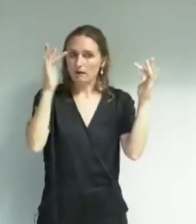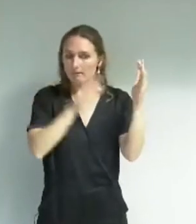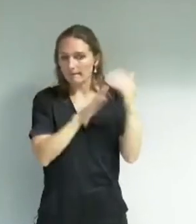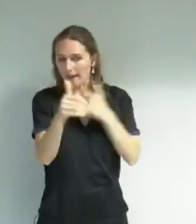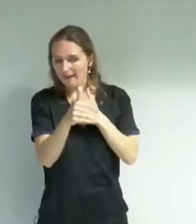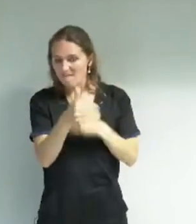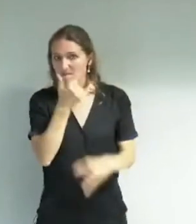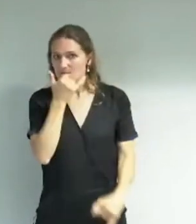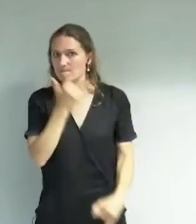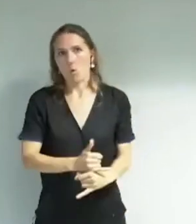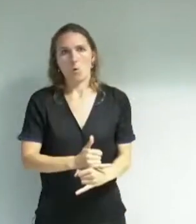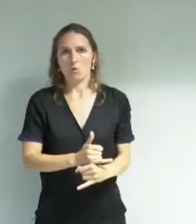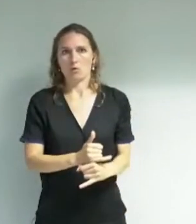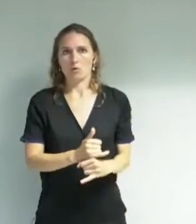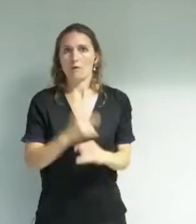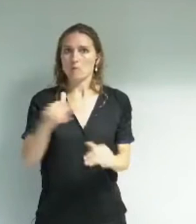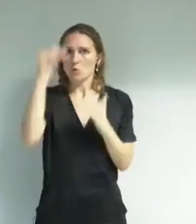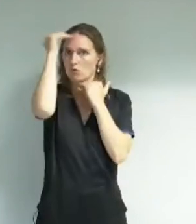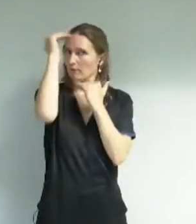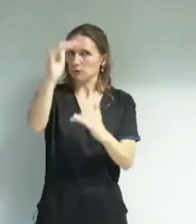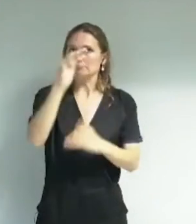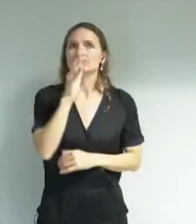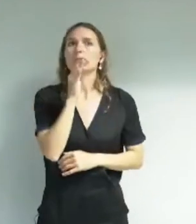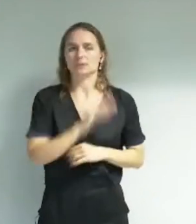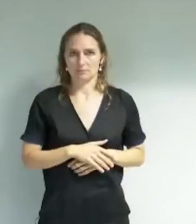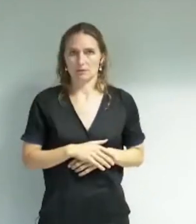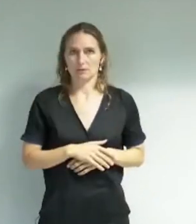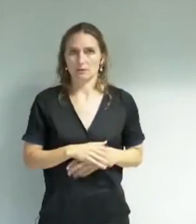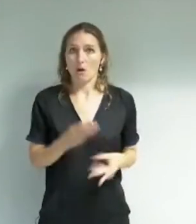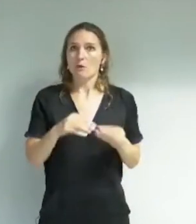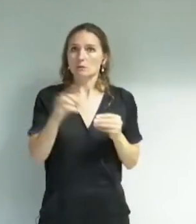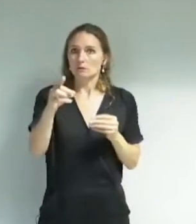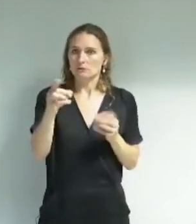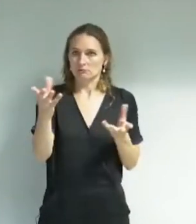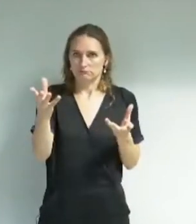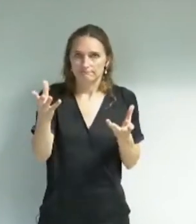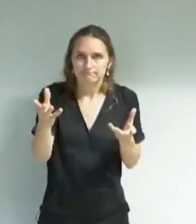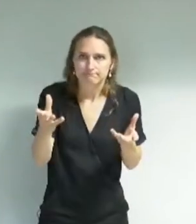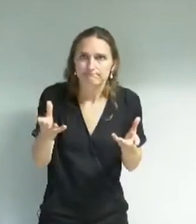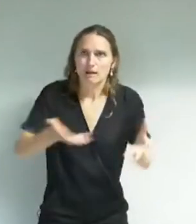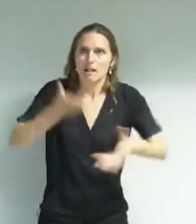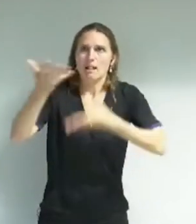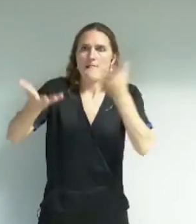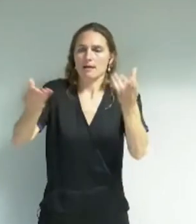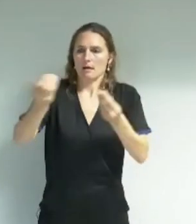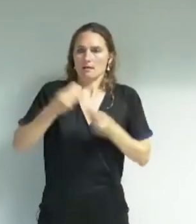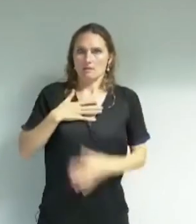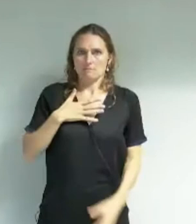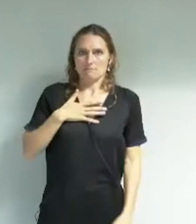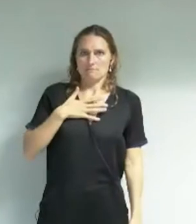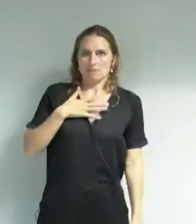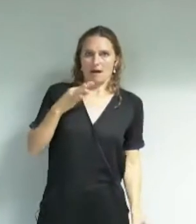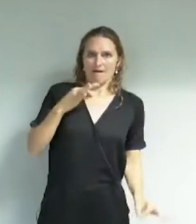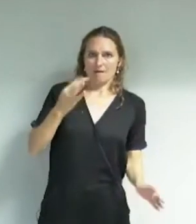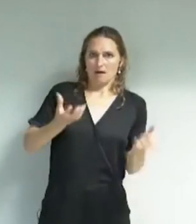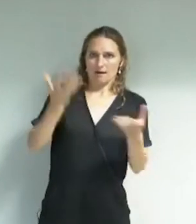vous n'êtes pas crédible et je voudrais dire que vous êtes inquiétant sur l'encadrement de la création